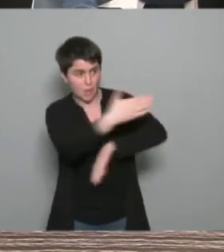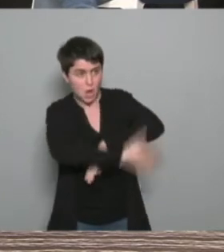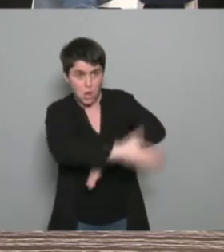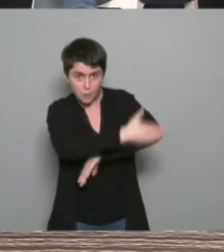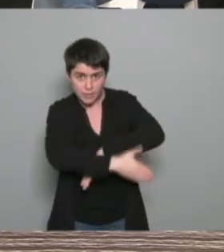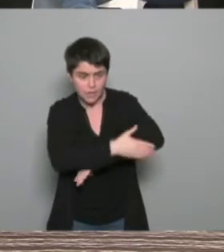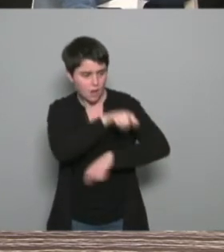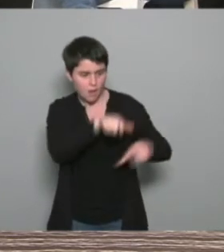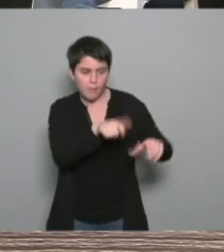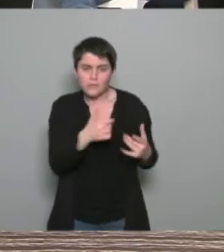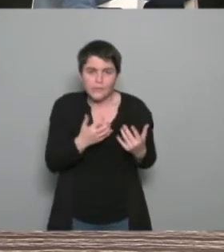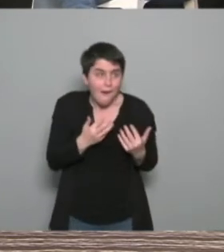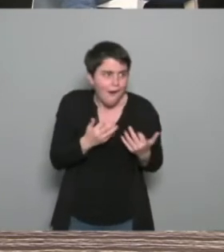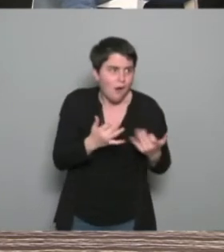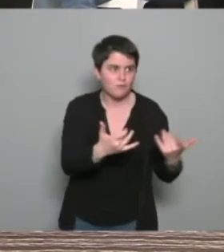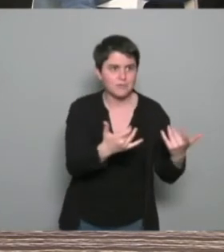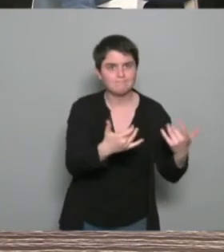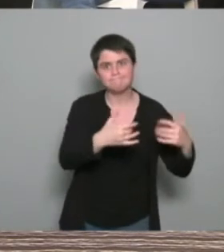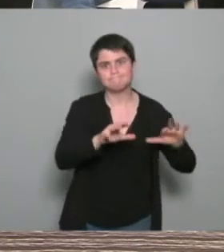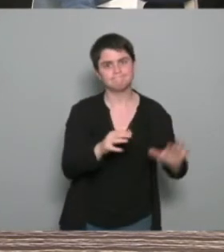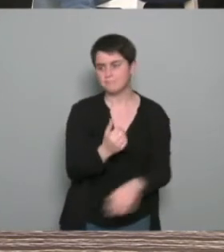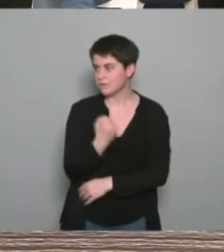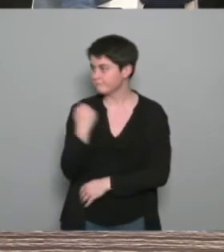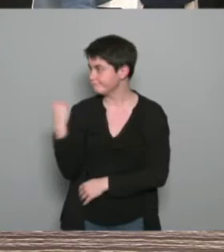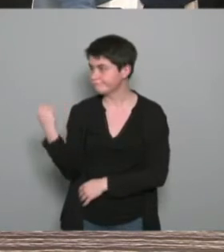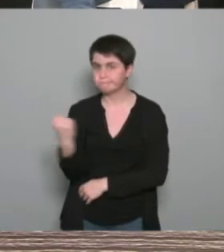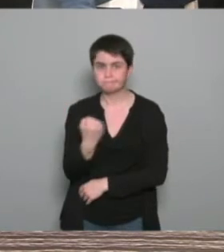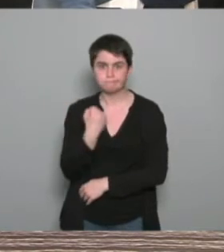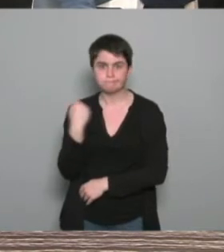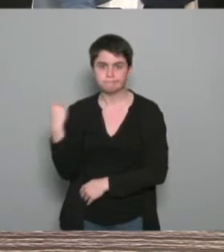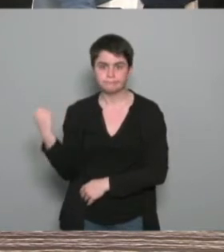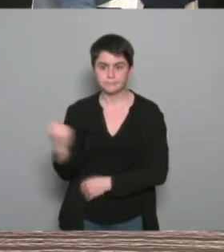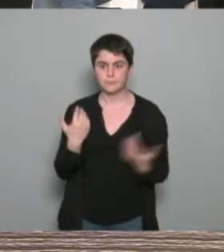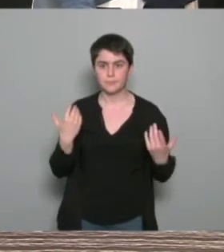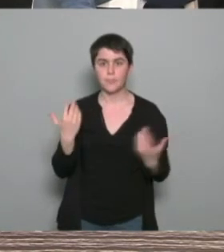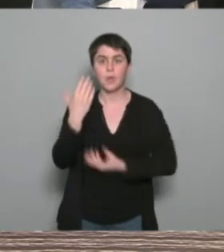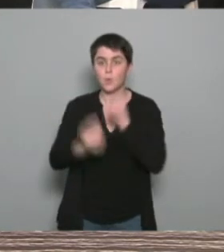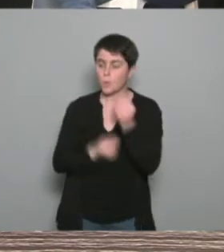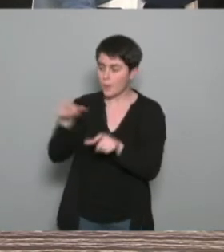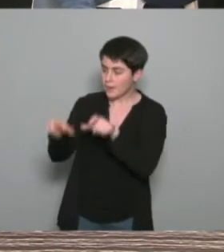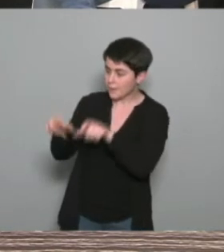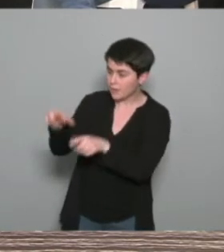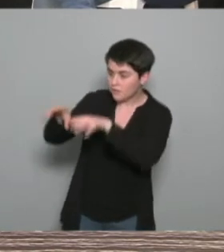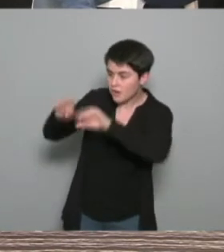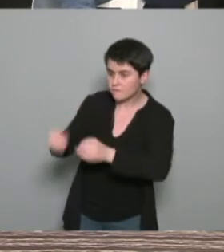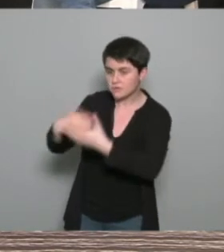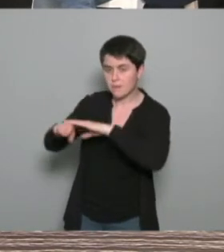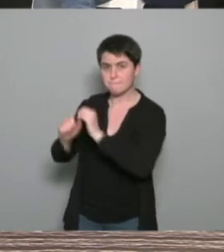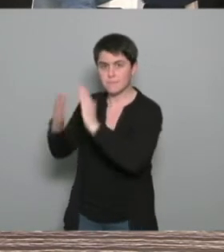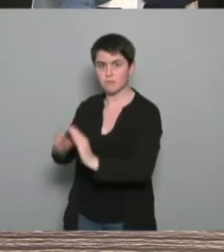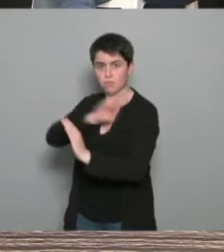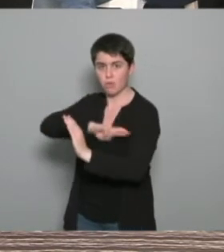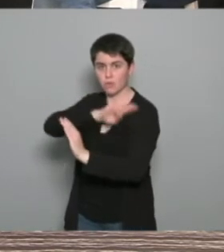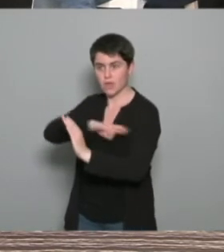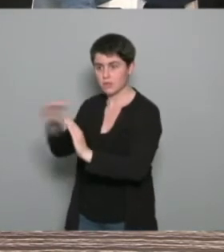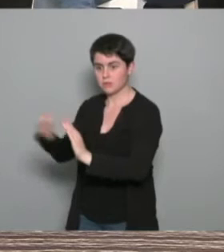qui ont envie l'isolement ça fait partie aussi vous prenez des gens qui sont en EHPAD vous les interrogez qu'est-ce qu vous disent je suis tout seul il